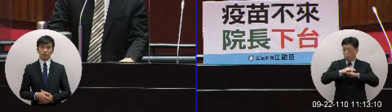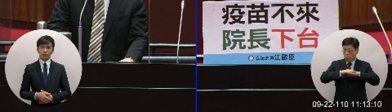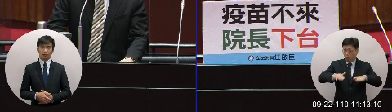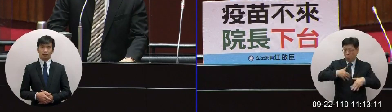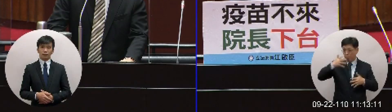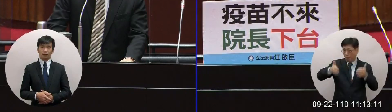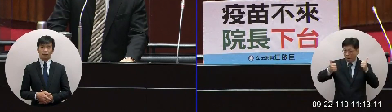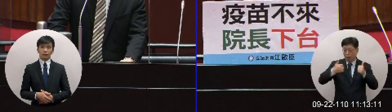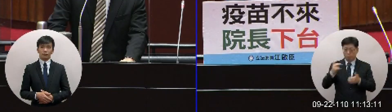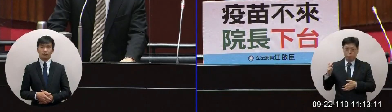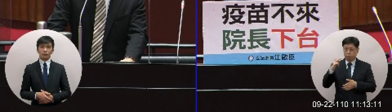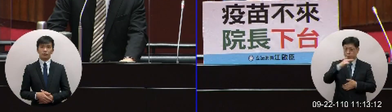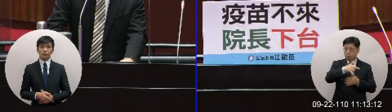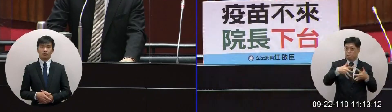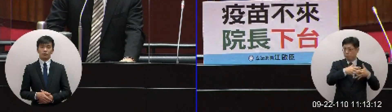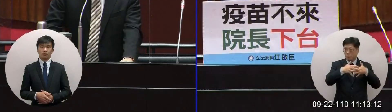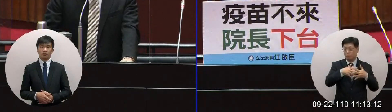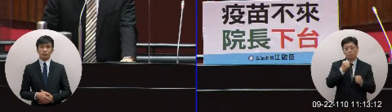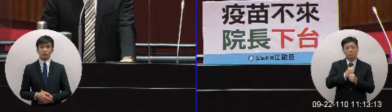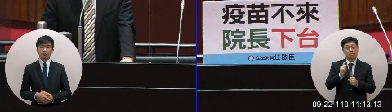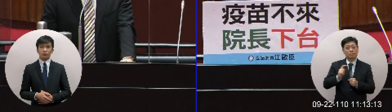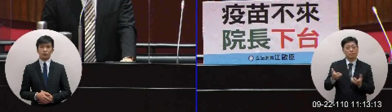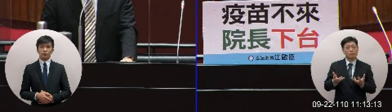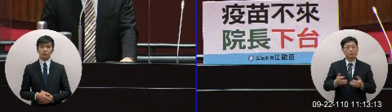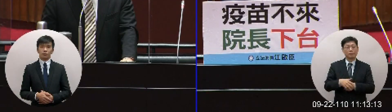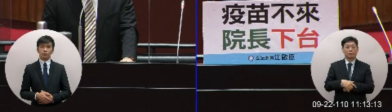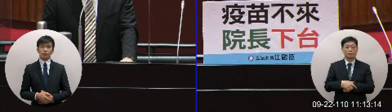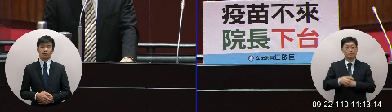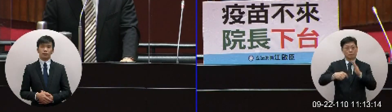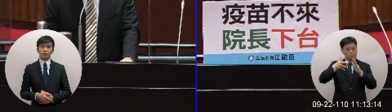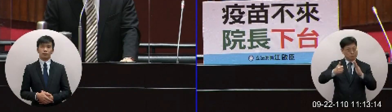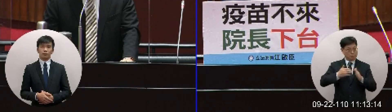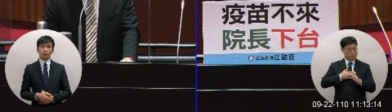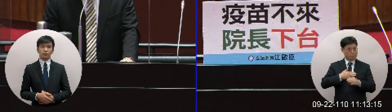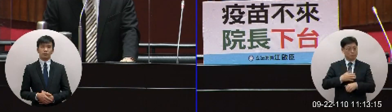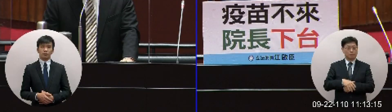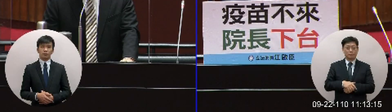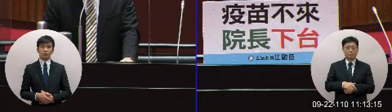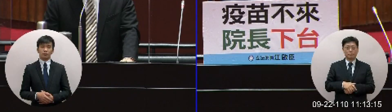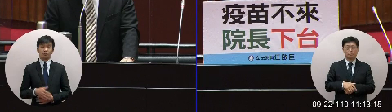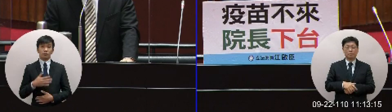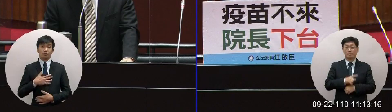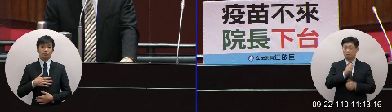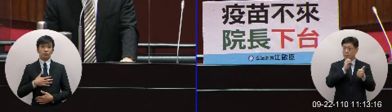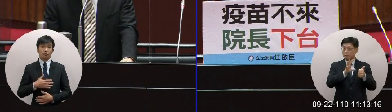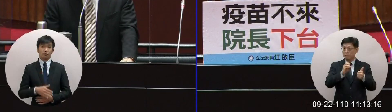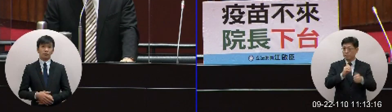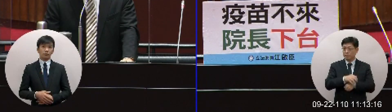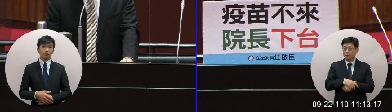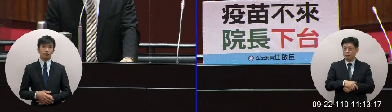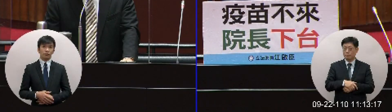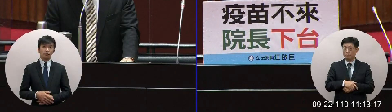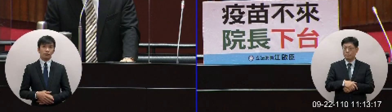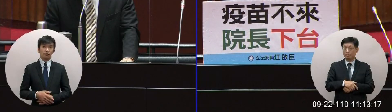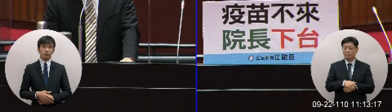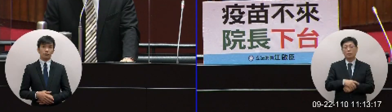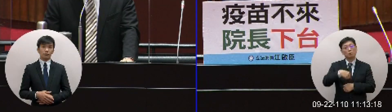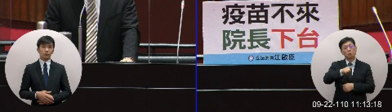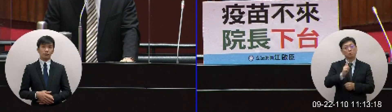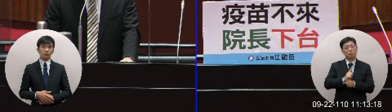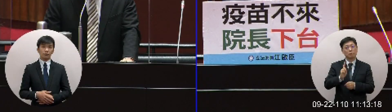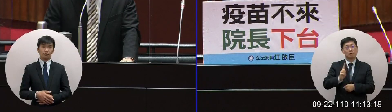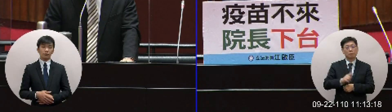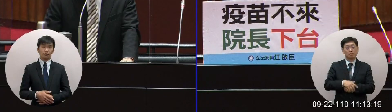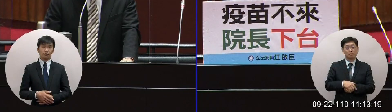到達美國他做了什麼事院長你知道嗎他有沒有要告訴你有那他去幹嘛